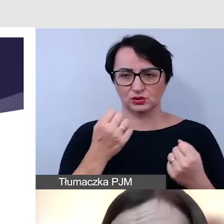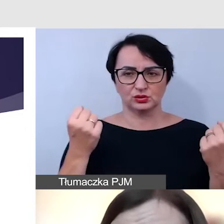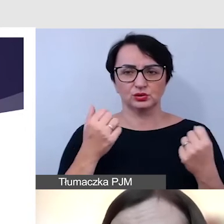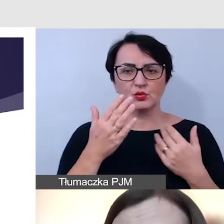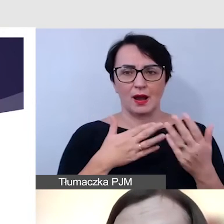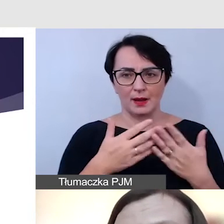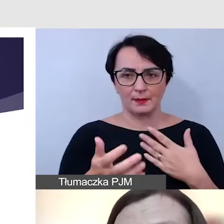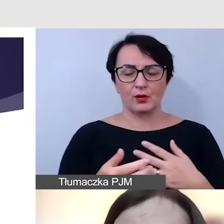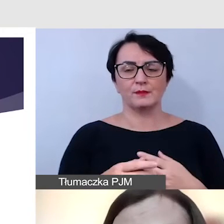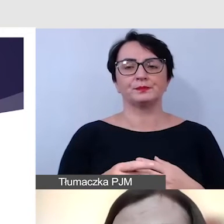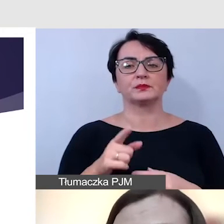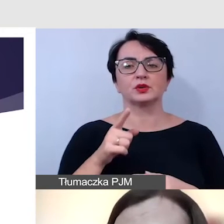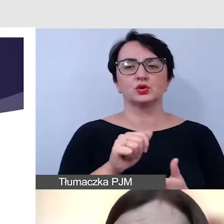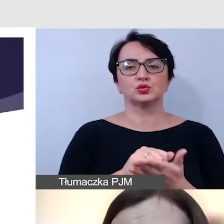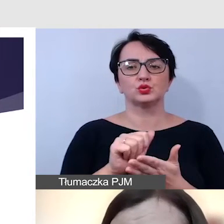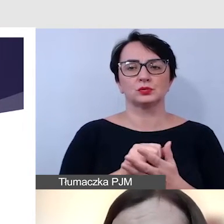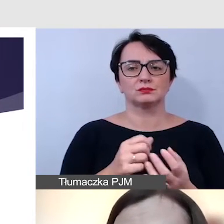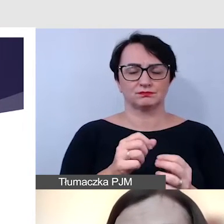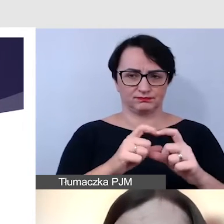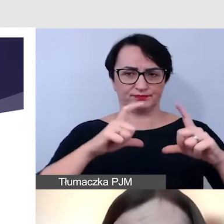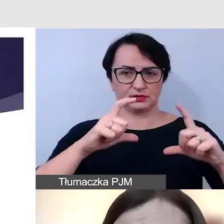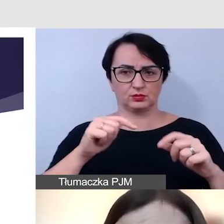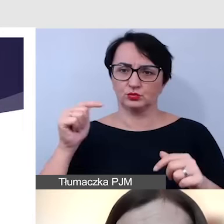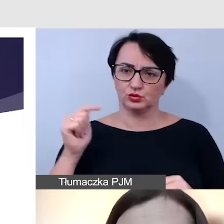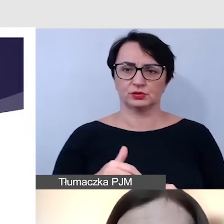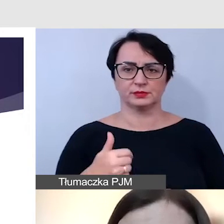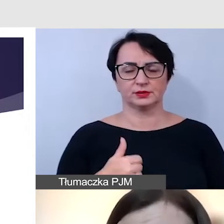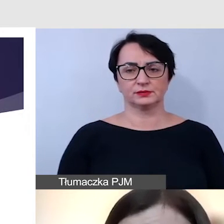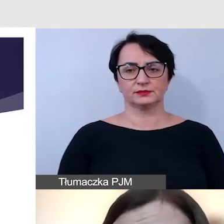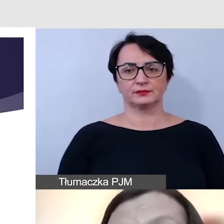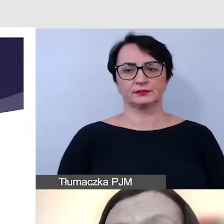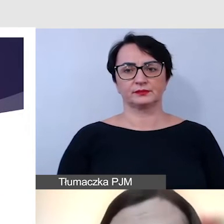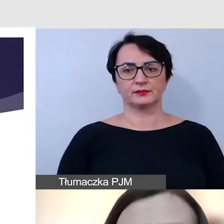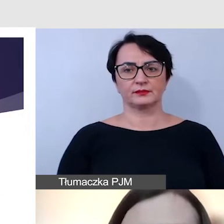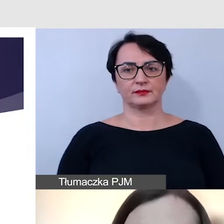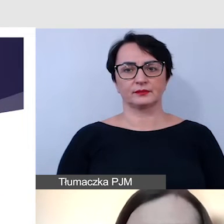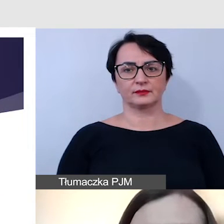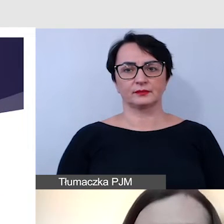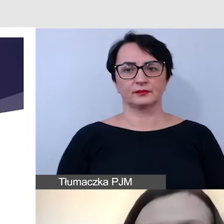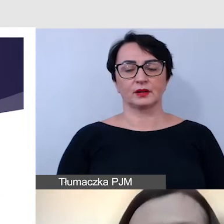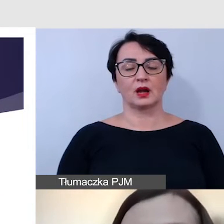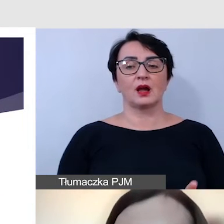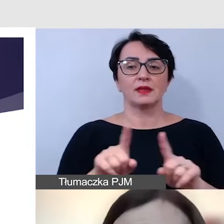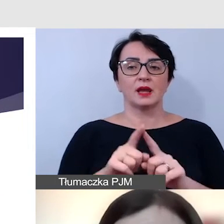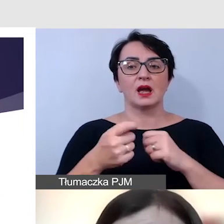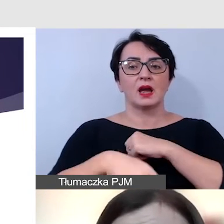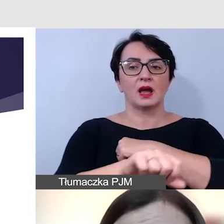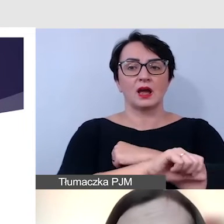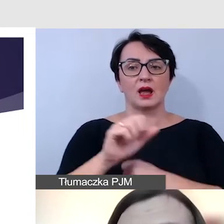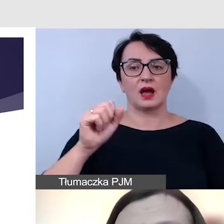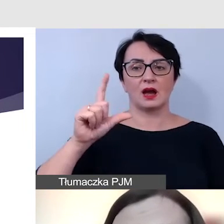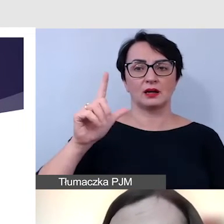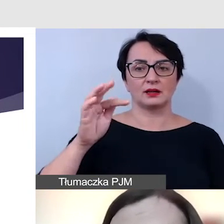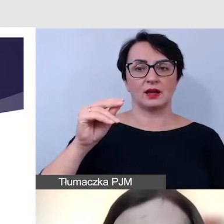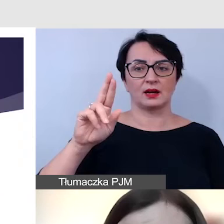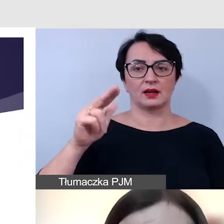Praktyczny druk powiększony może być alternatywą, ale alternatywą mogą być również